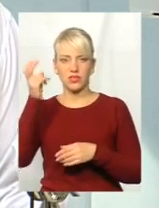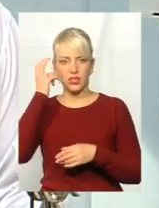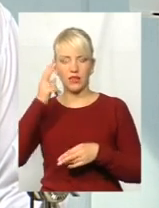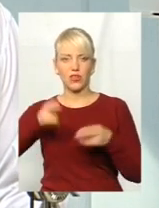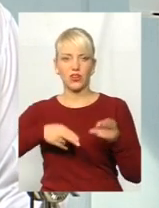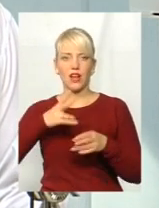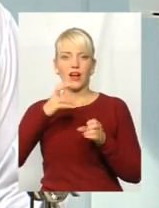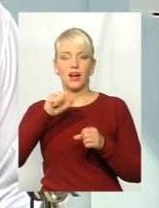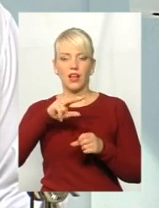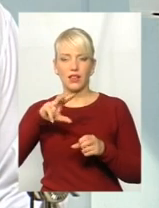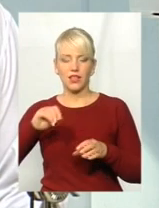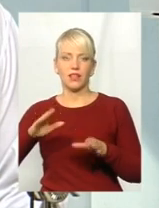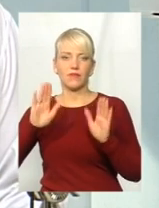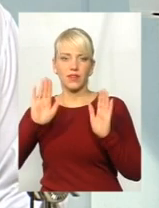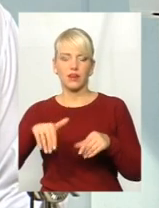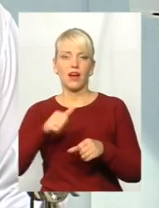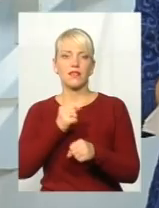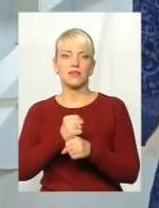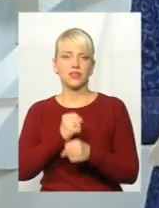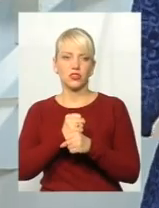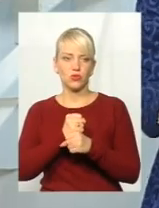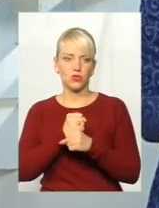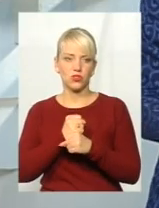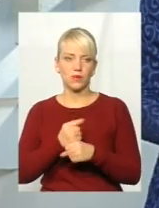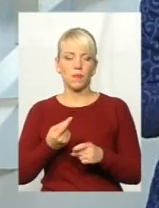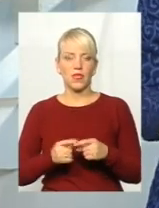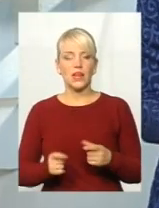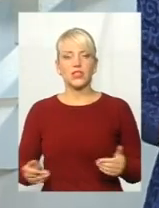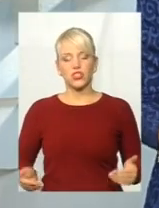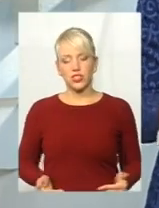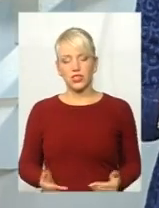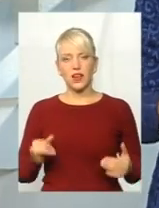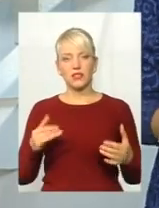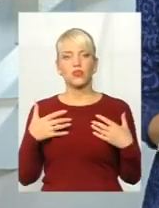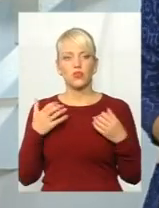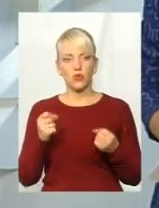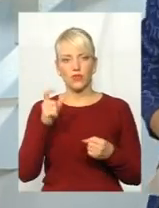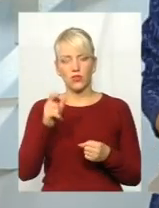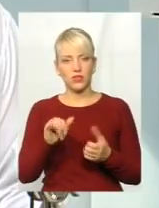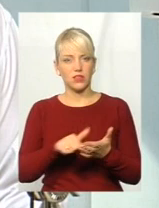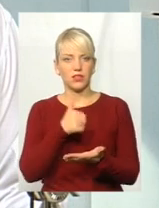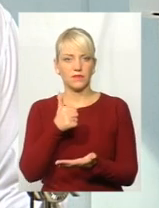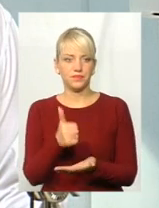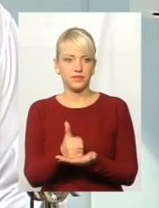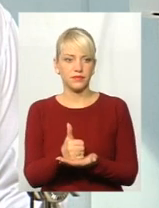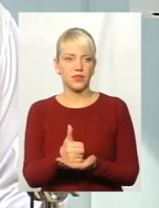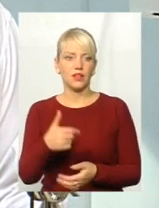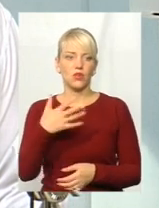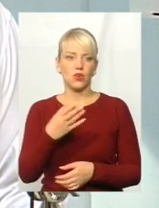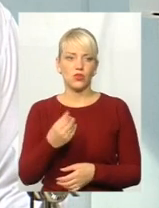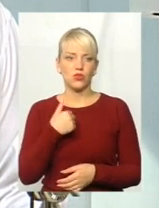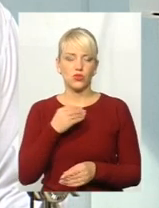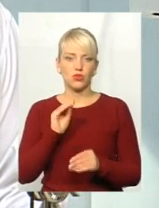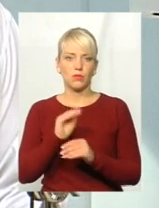нехай діють. Тобто, все-таки, життя людини, здоров'я людини має стояти на першому Хочу додати до депутатських